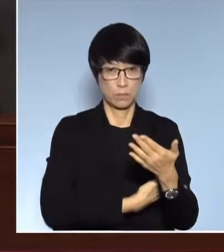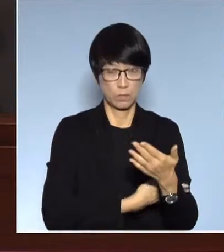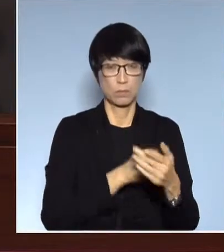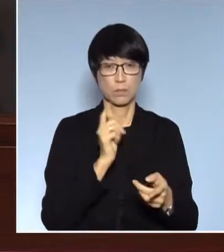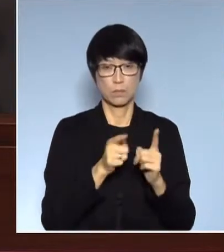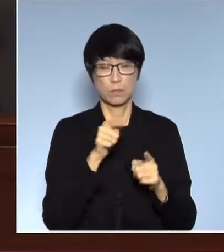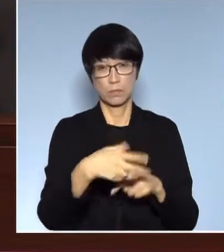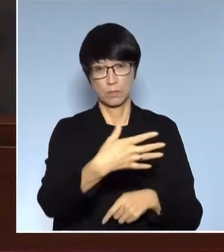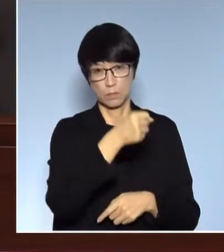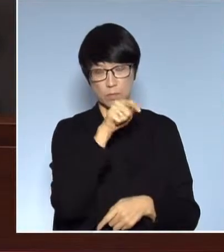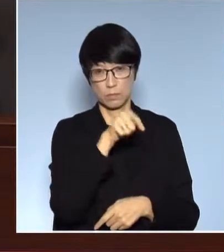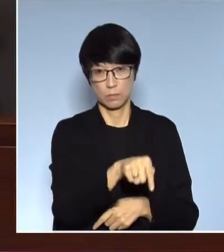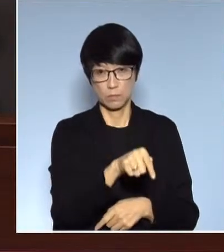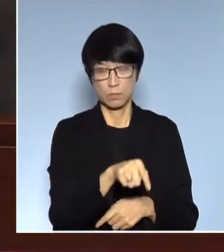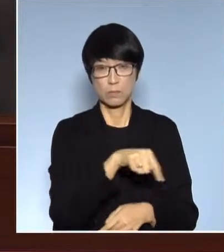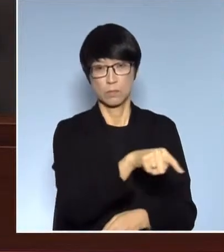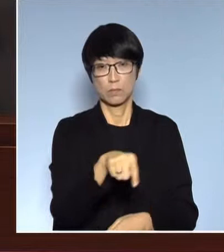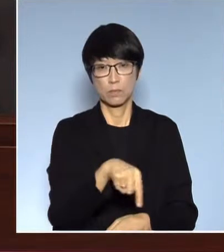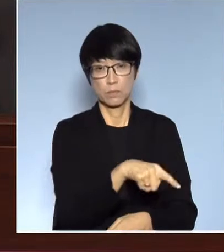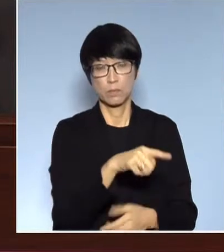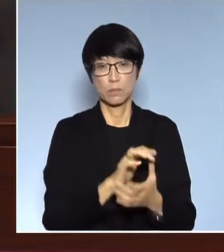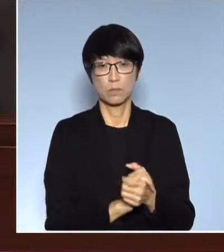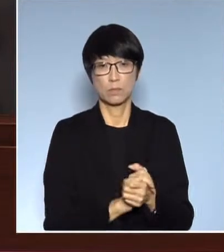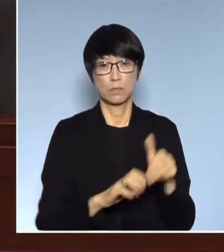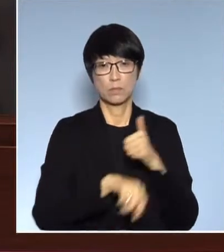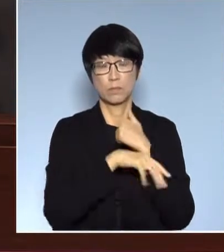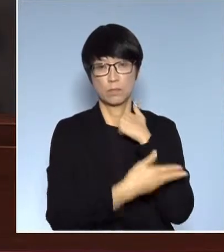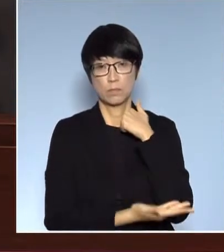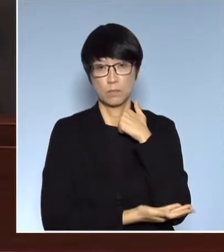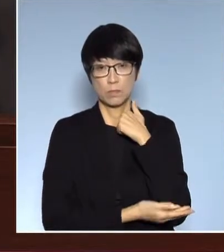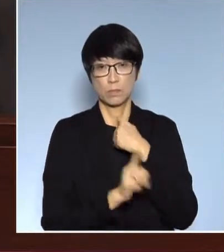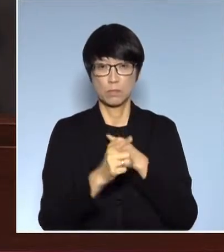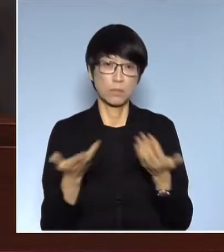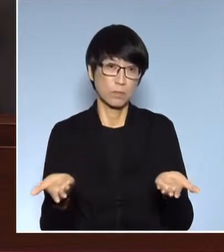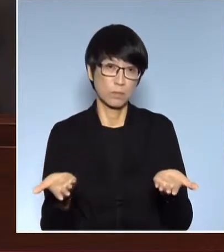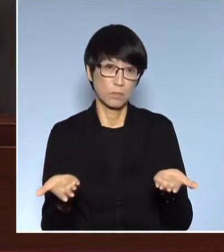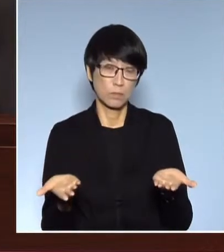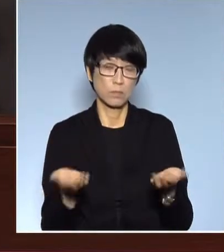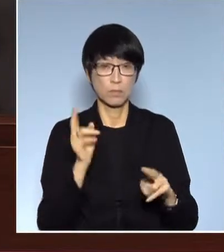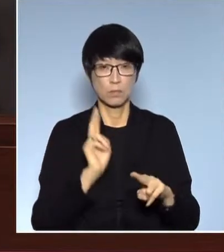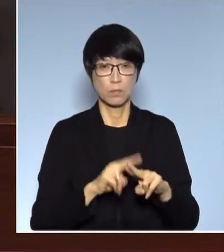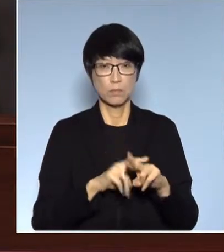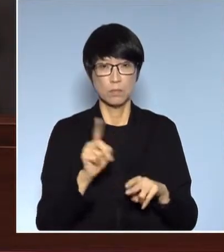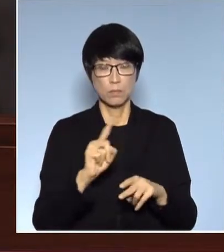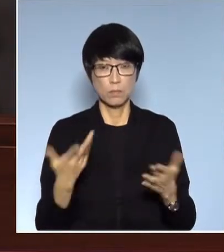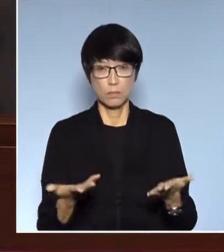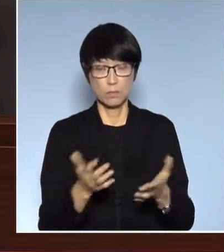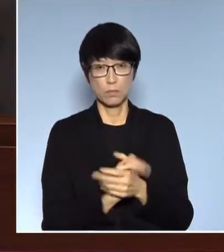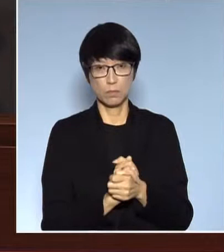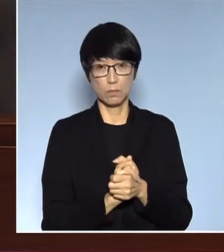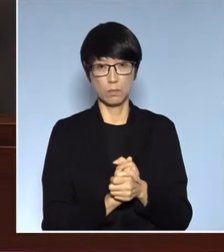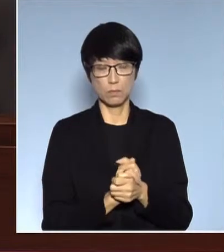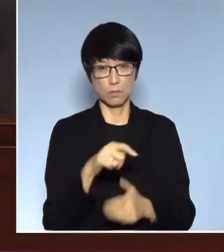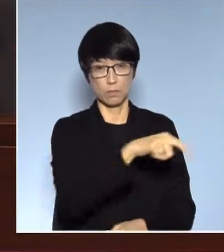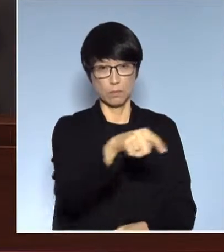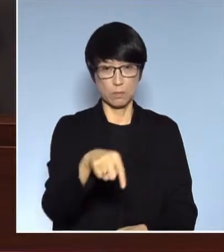他的權利然後呢即是說其實這個《基本法》我們是怎樣呢那國內即是又在香港可以走在某部分的